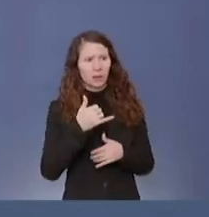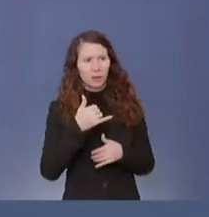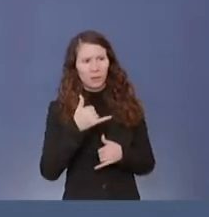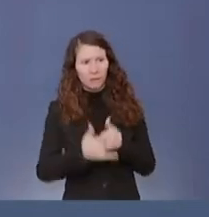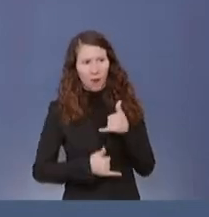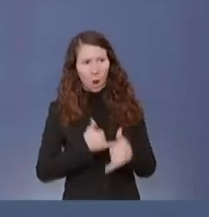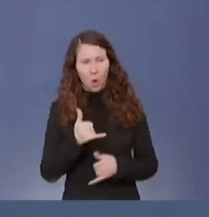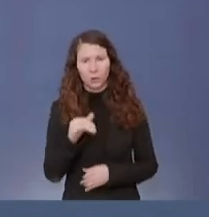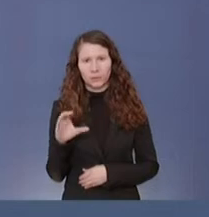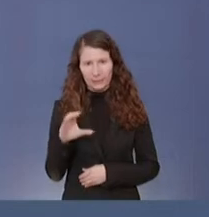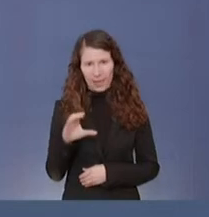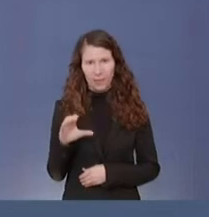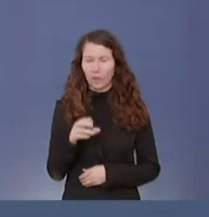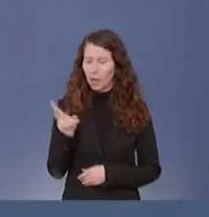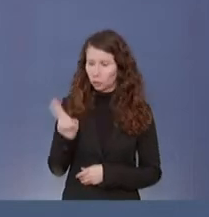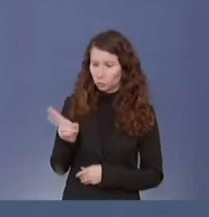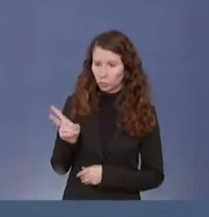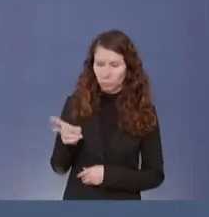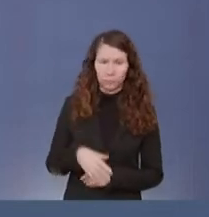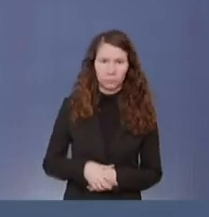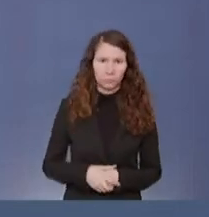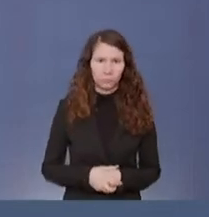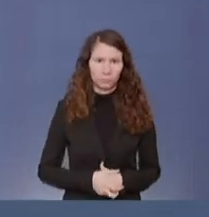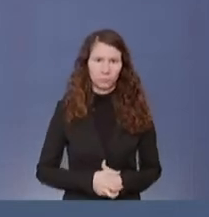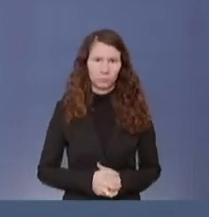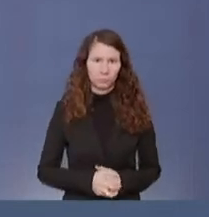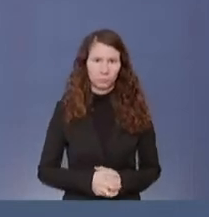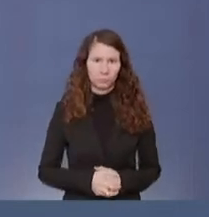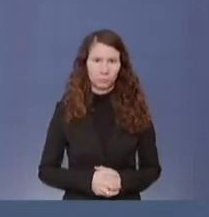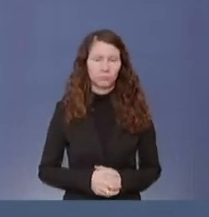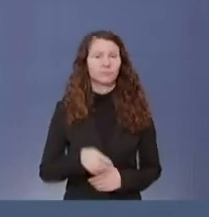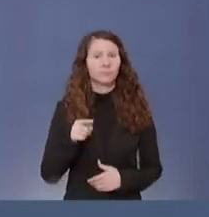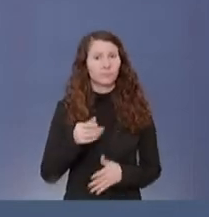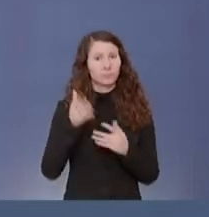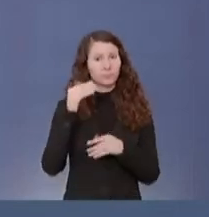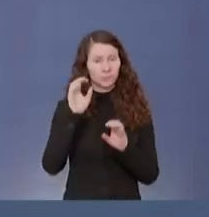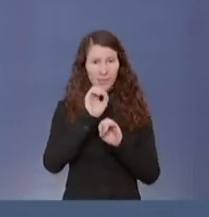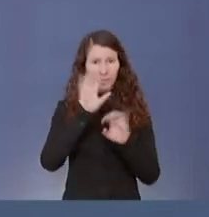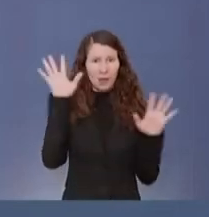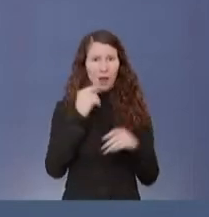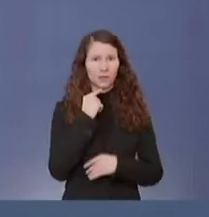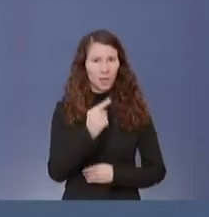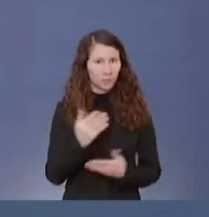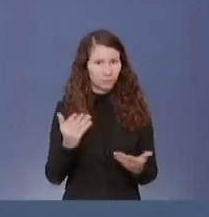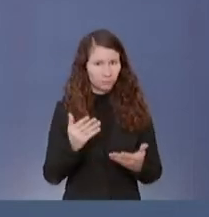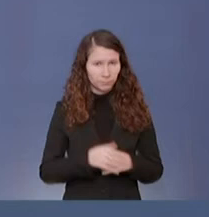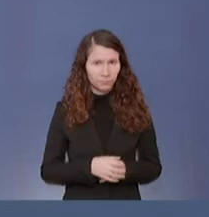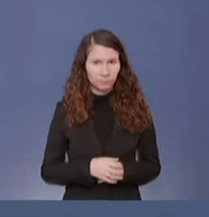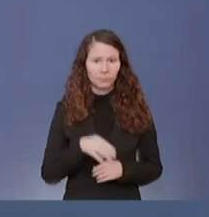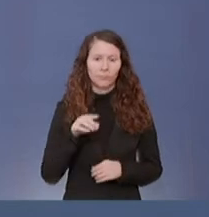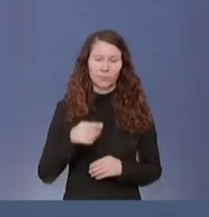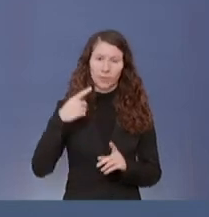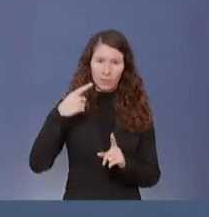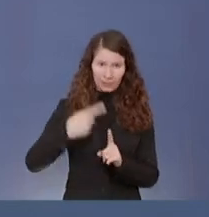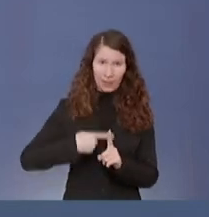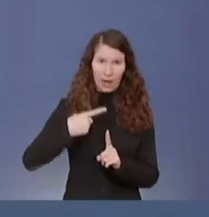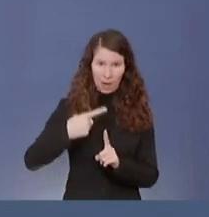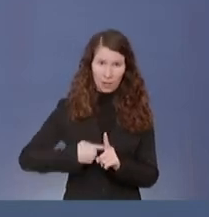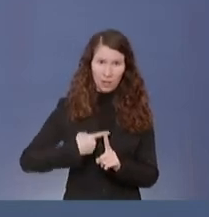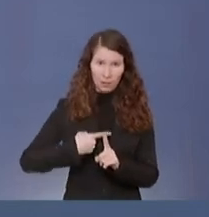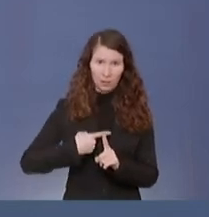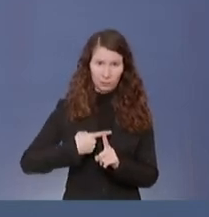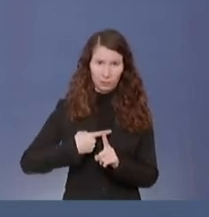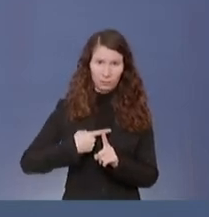Ciesek, Sie sagen es richtig, genau. Da war die klare Aussage, diese Zahlen werden sogar eigentlich